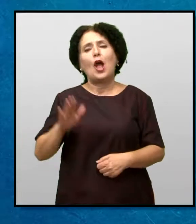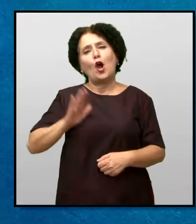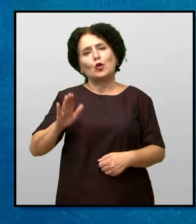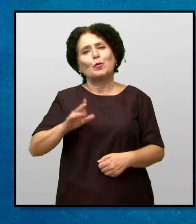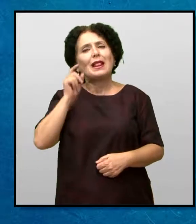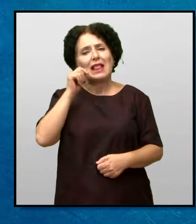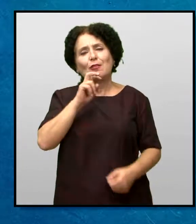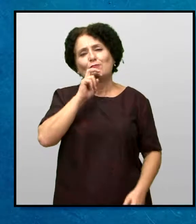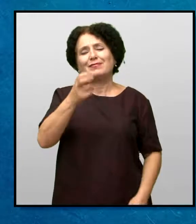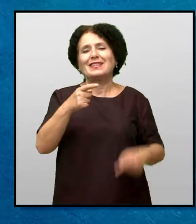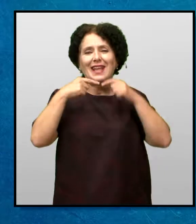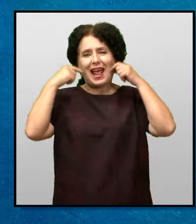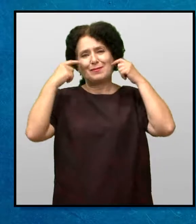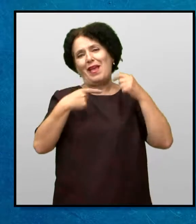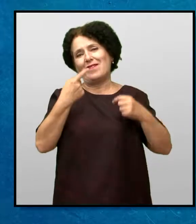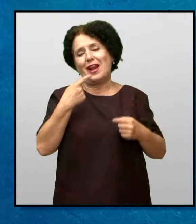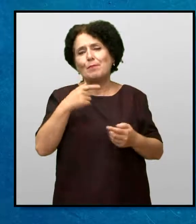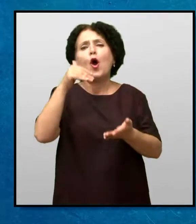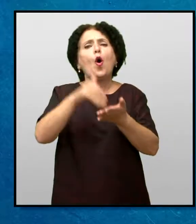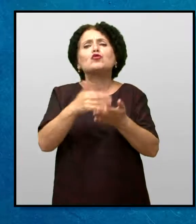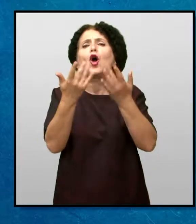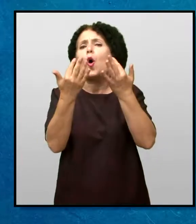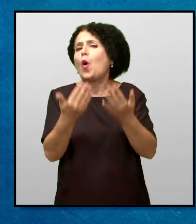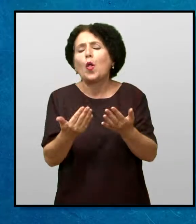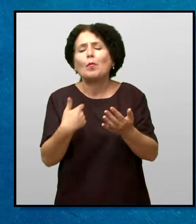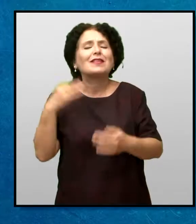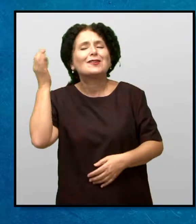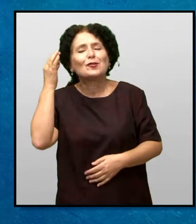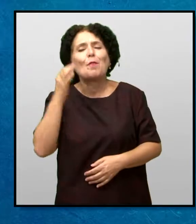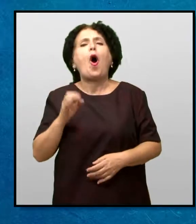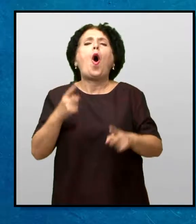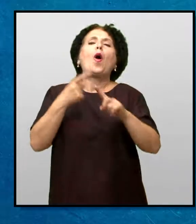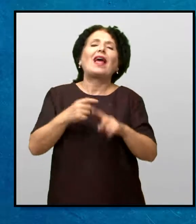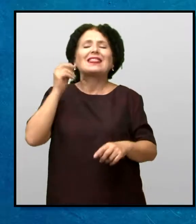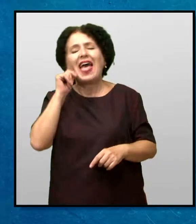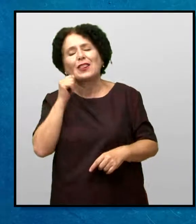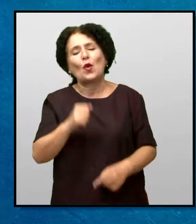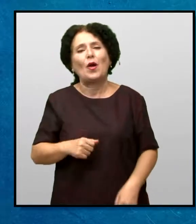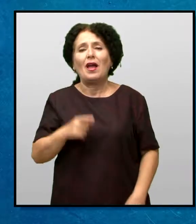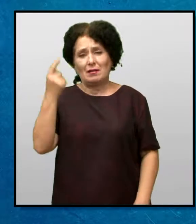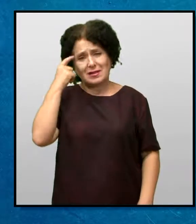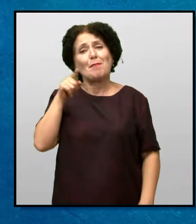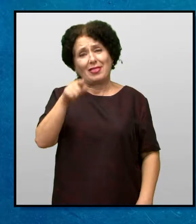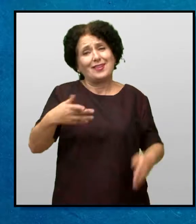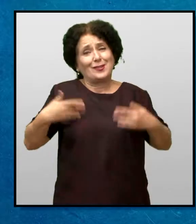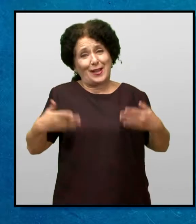Господино Джон се насмеа и рече Уште колку пати ке слушнеме Ох тато Јас знаев дека ти ке се израдуваш